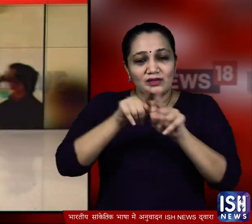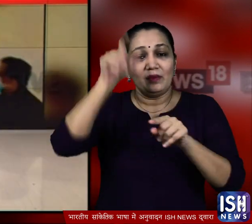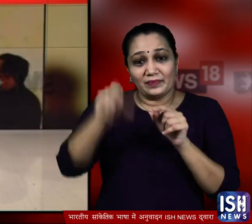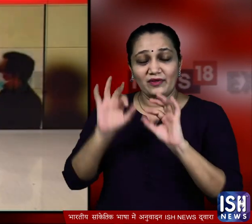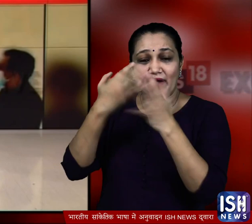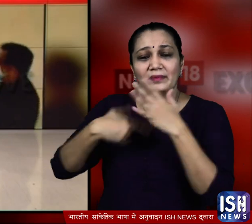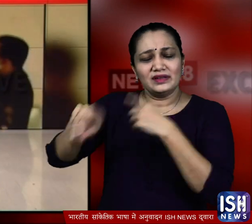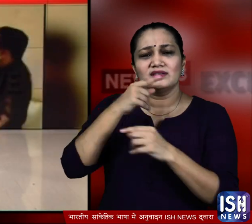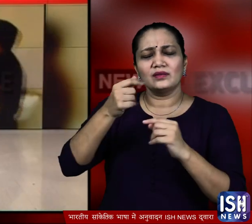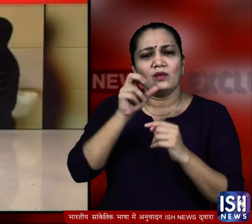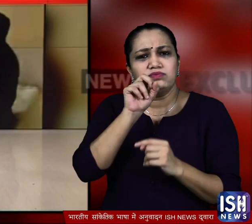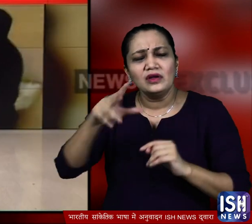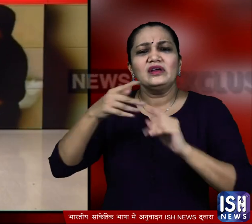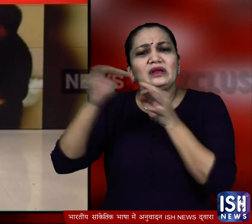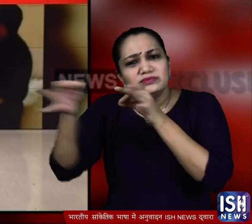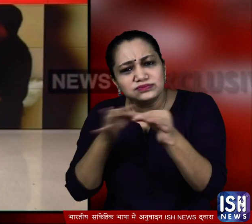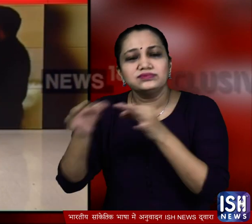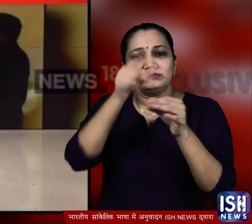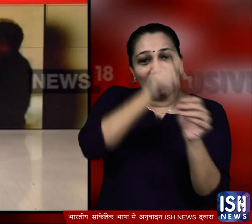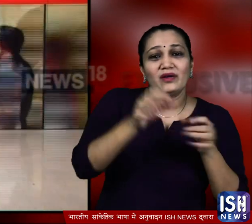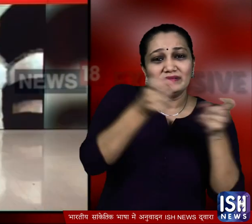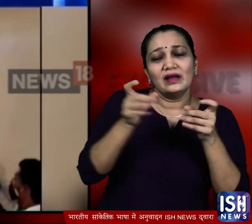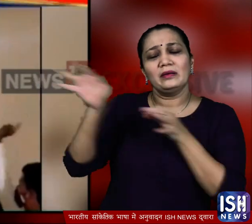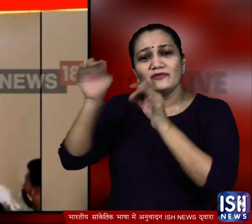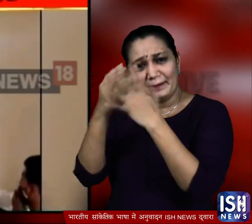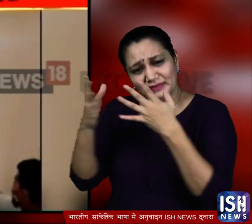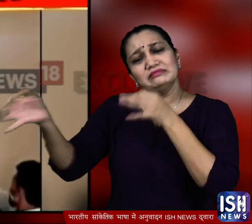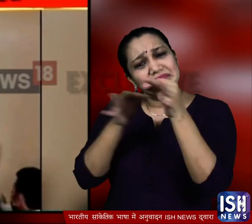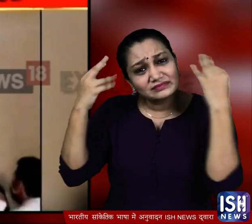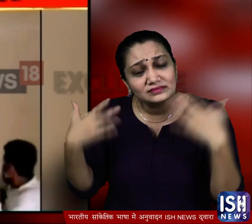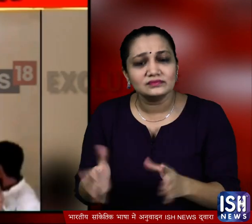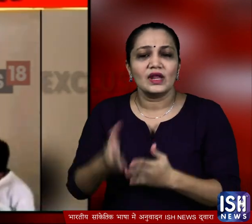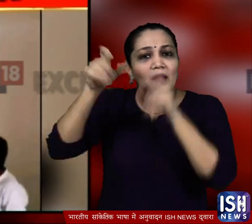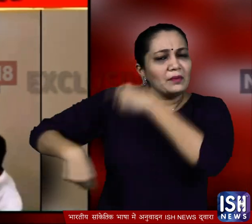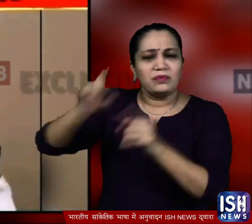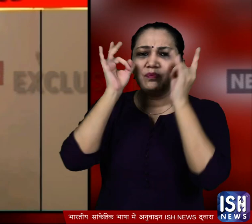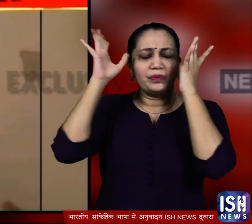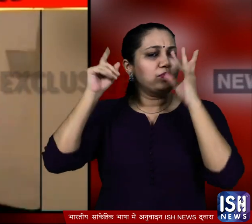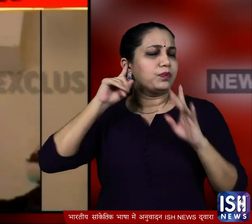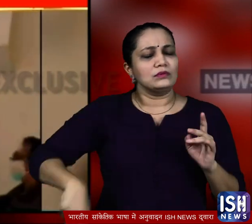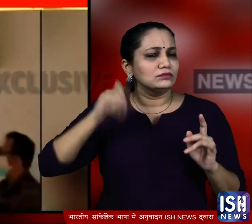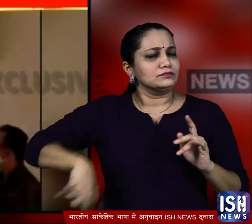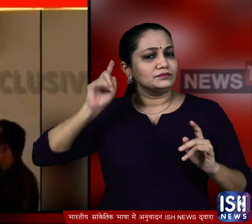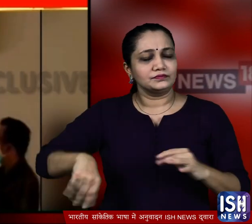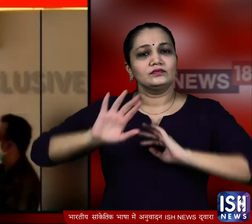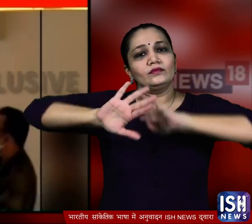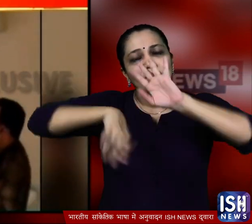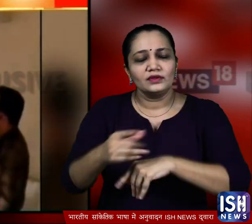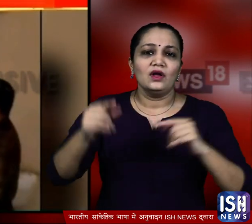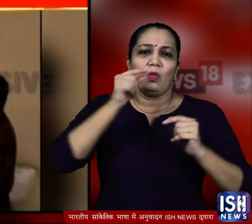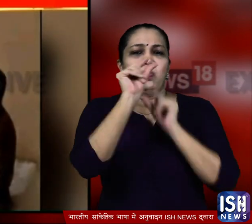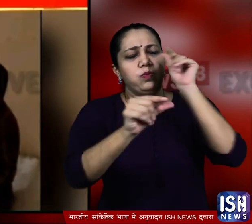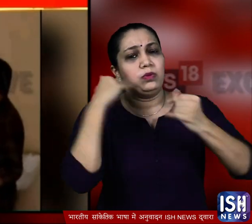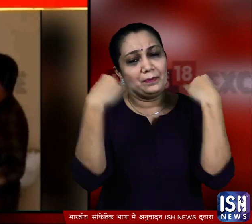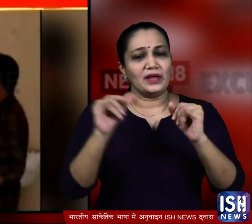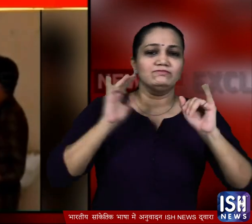प्रबंदन ने मरीज के घरवालों को बहुत देड़ तक समझाने की कोशिश forty लेकिन घुसाए लोगों ने उनकी एक नहीं सुनी और कुछी देड़ में